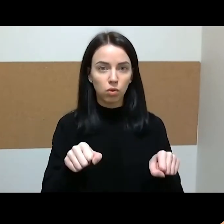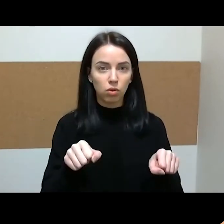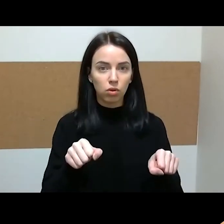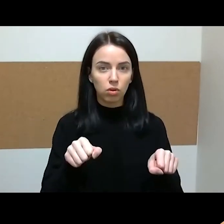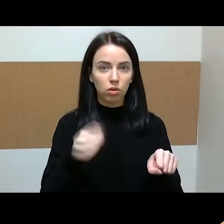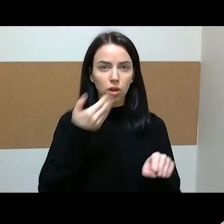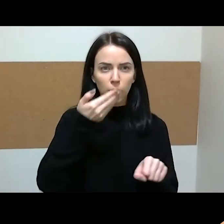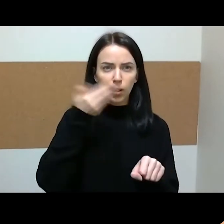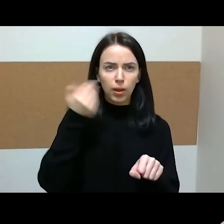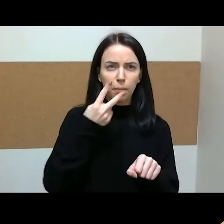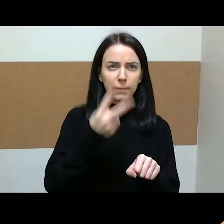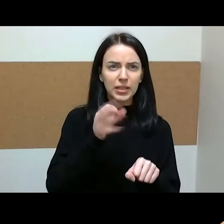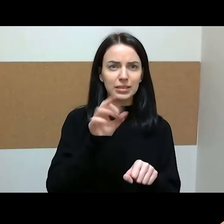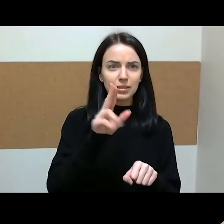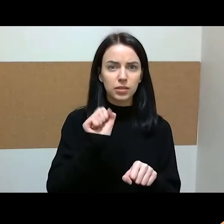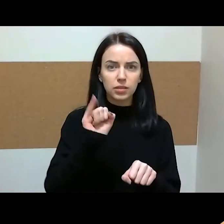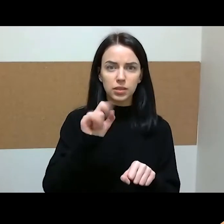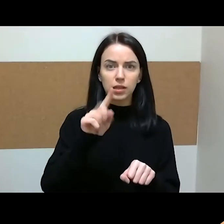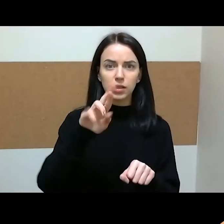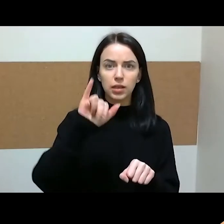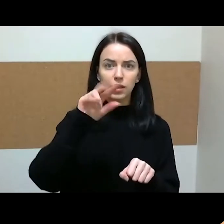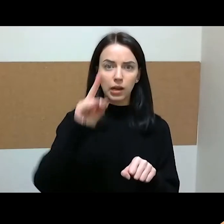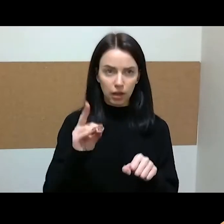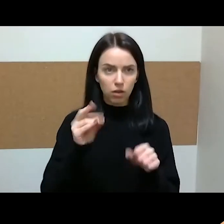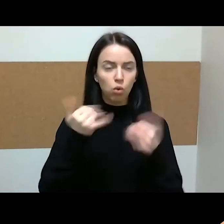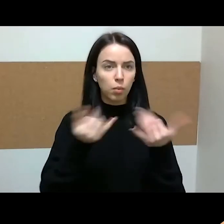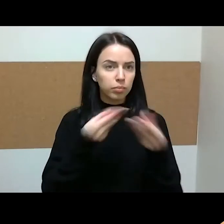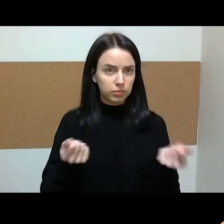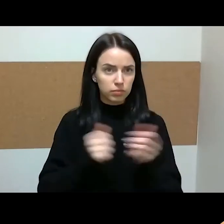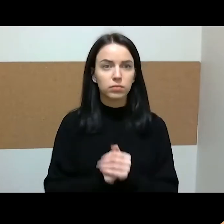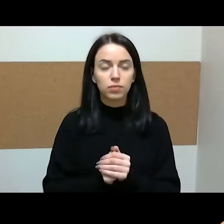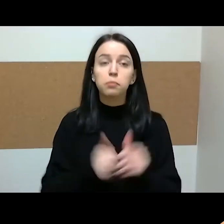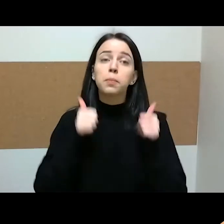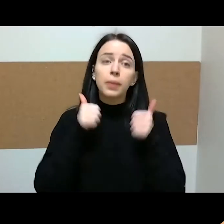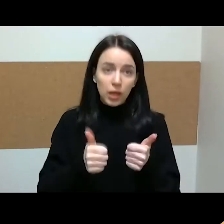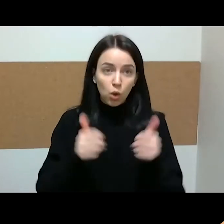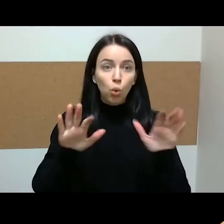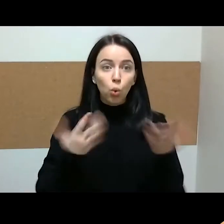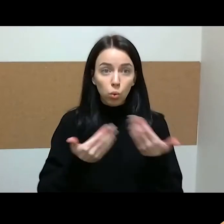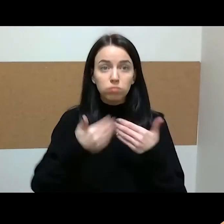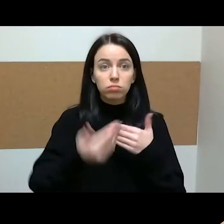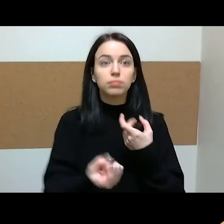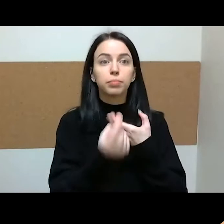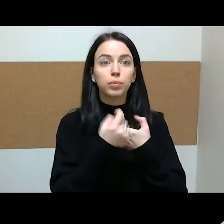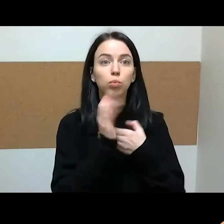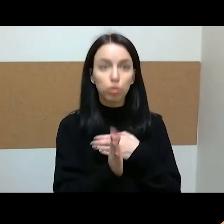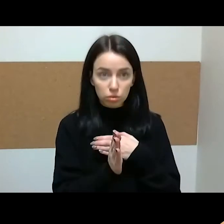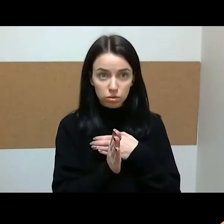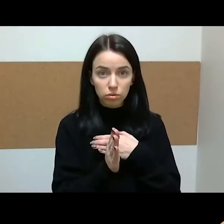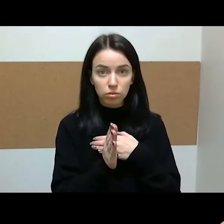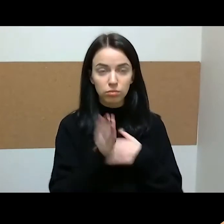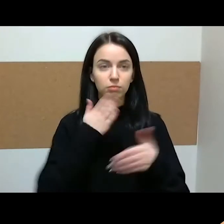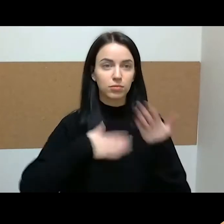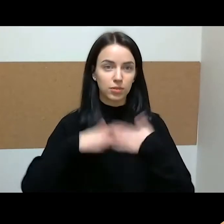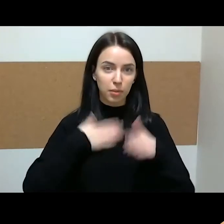skaidrilę, o dabar jos nebematau. Bet gerai, jeigu dar kas nors prisijungs, tai mes su mielu